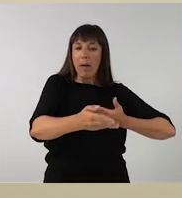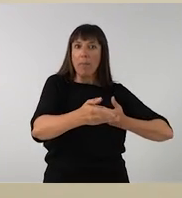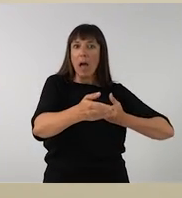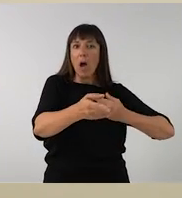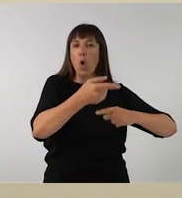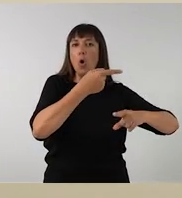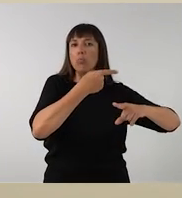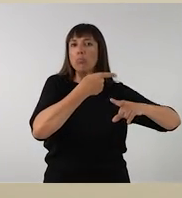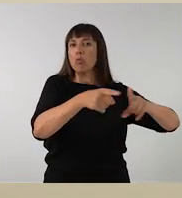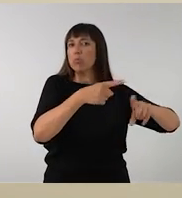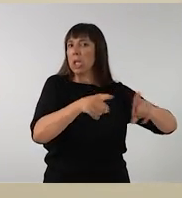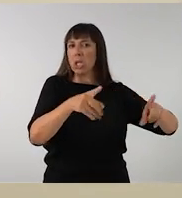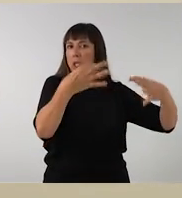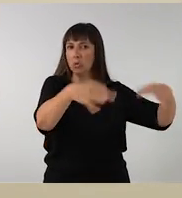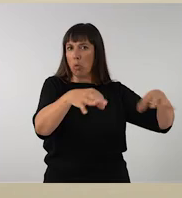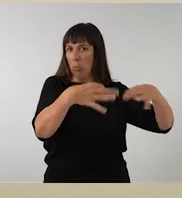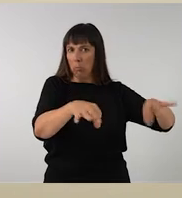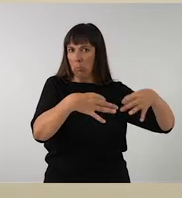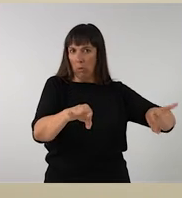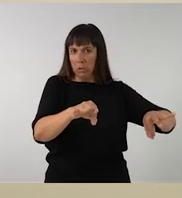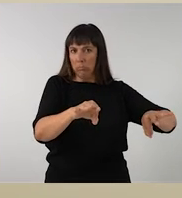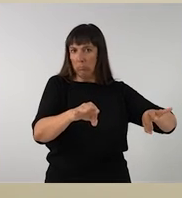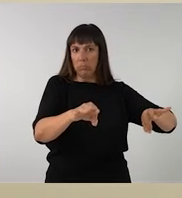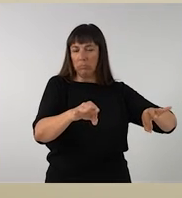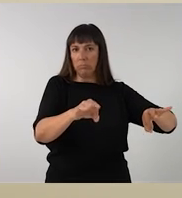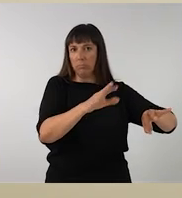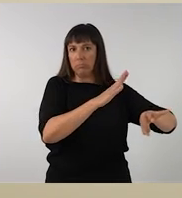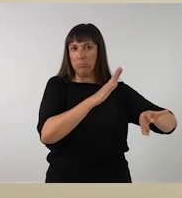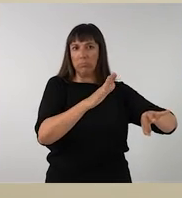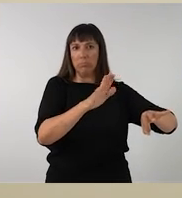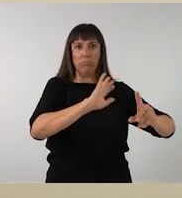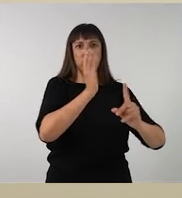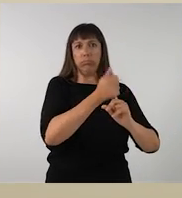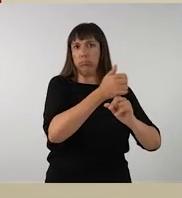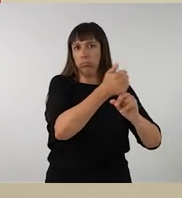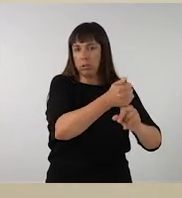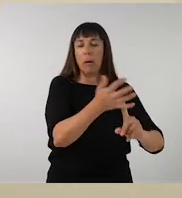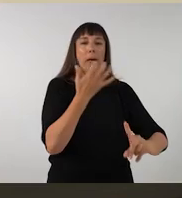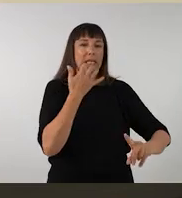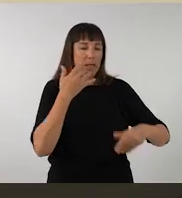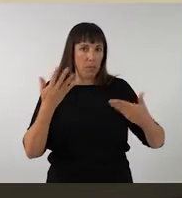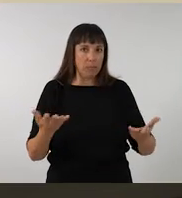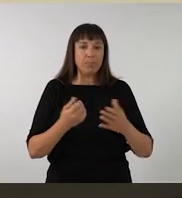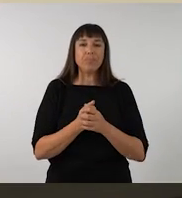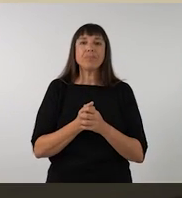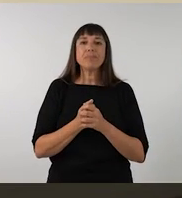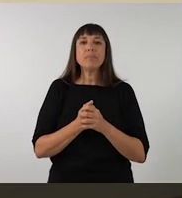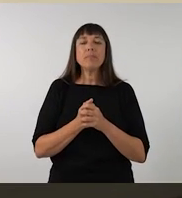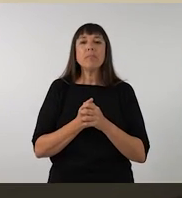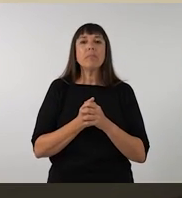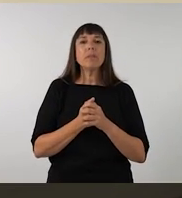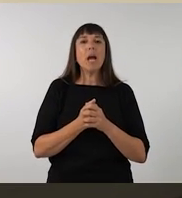intercanvia per objectes comuns, objectes ordinaris que troba a altres llocs.